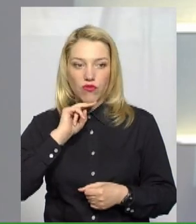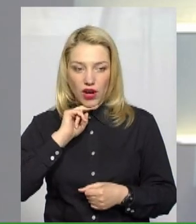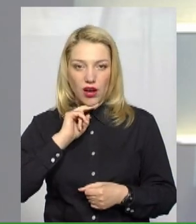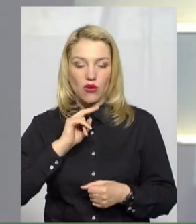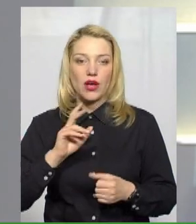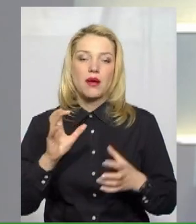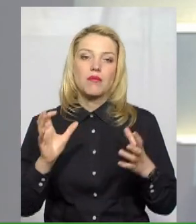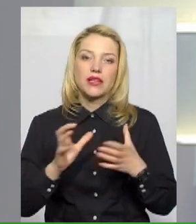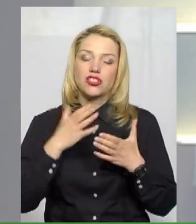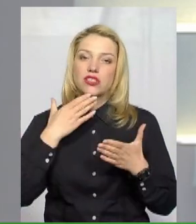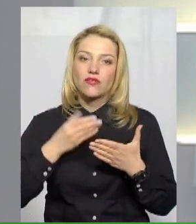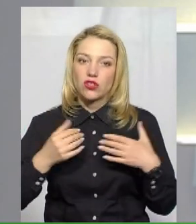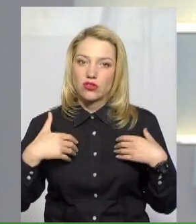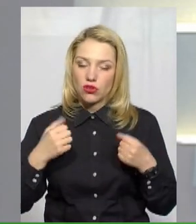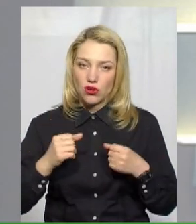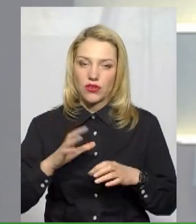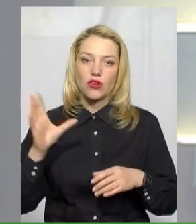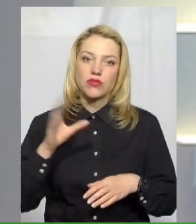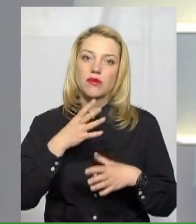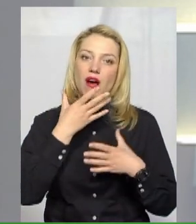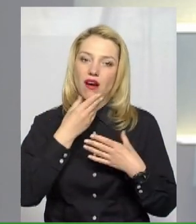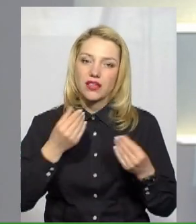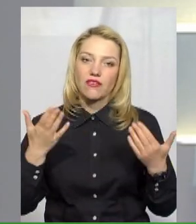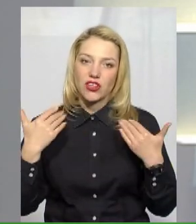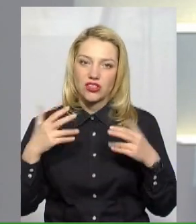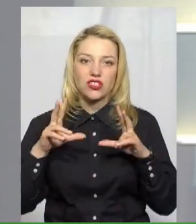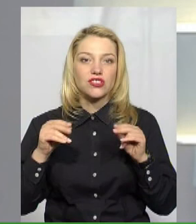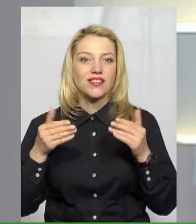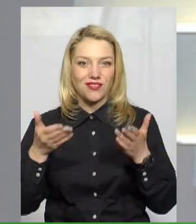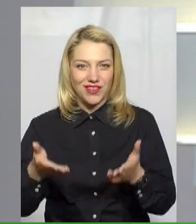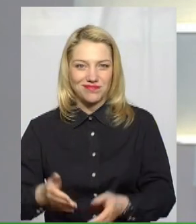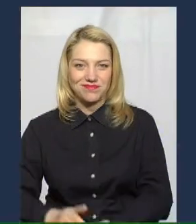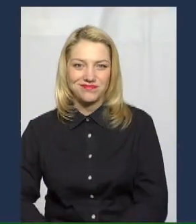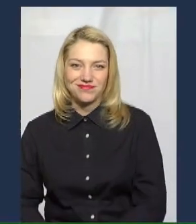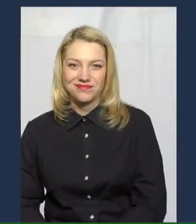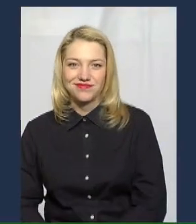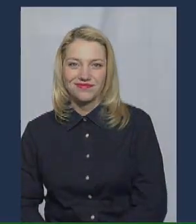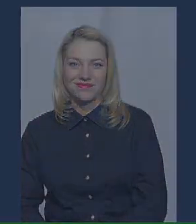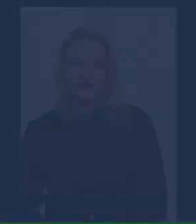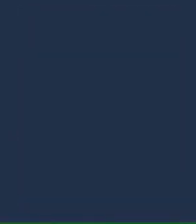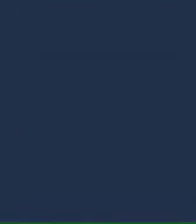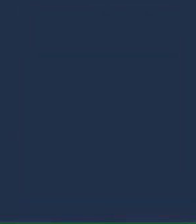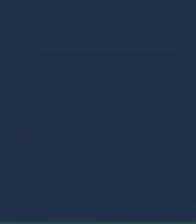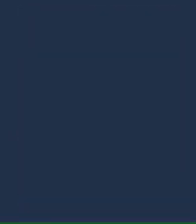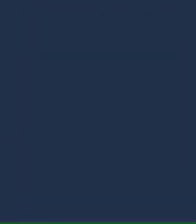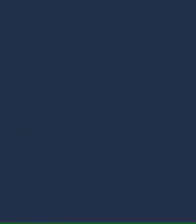бережіть своє здоров'я, усім гарних вихідних і нехай щастить! Дякую